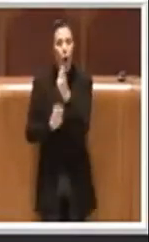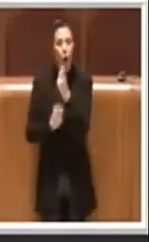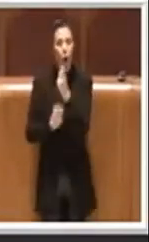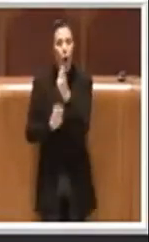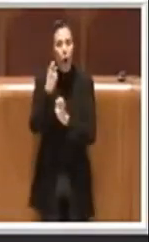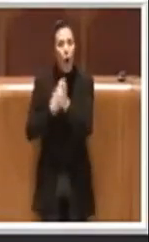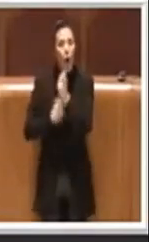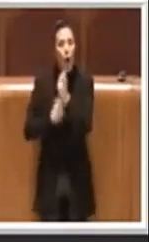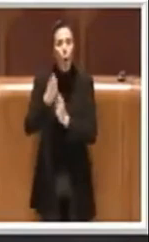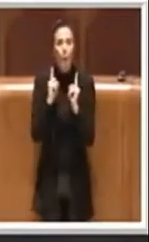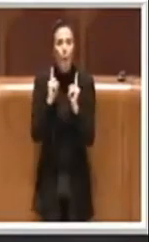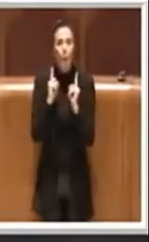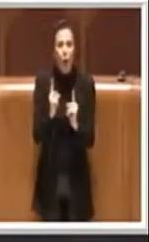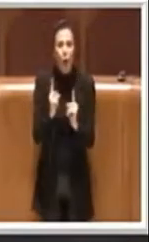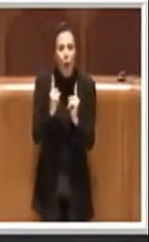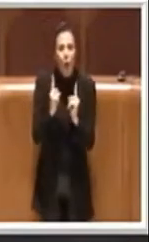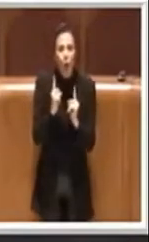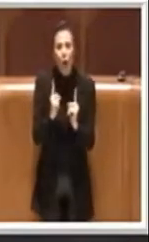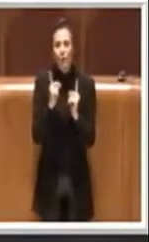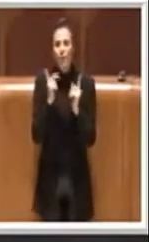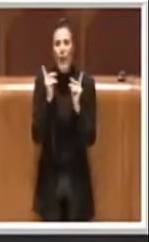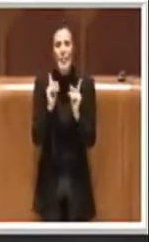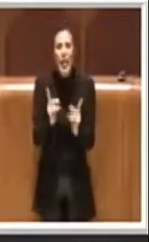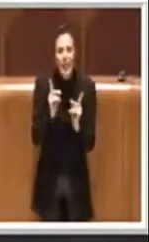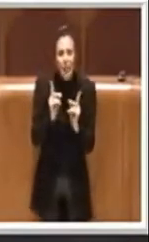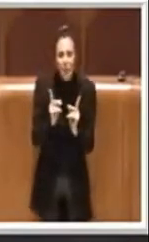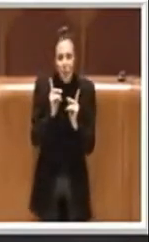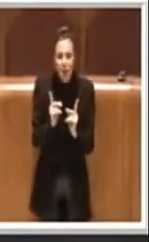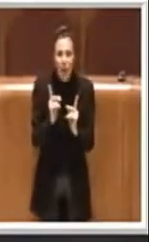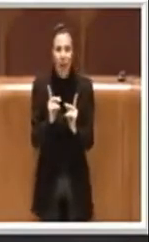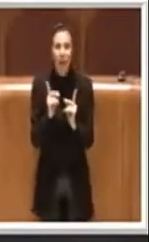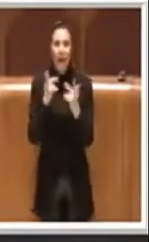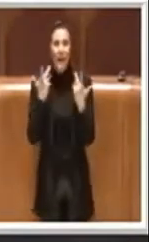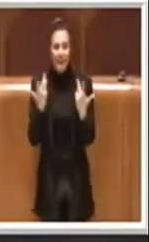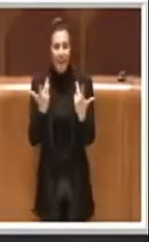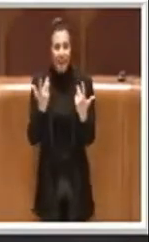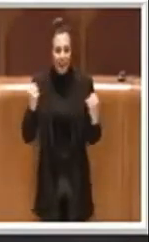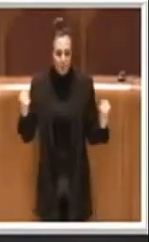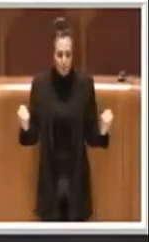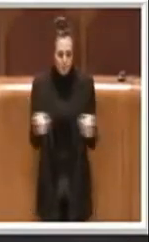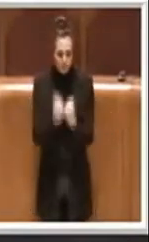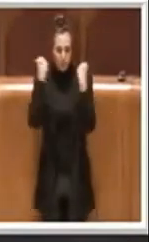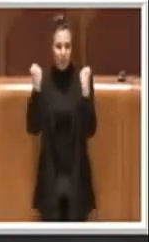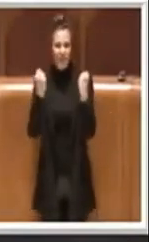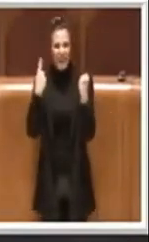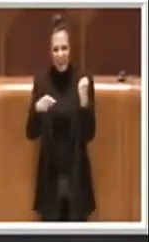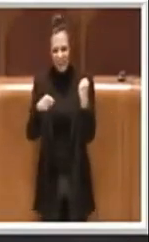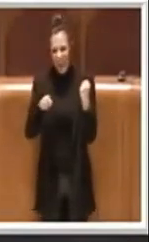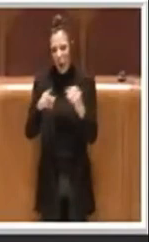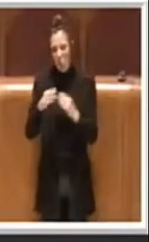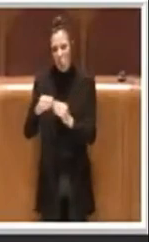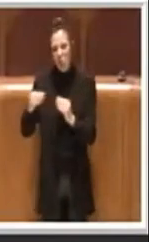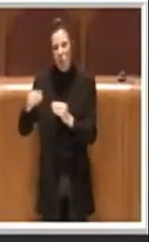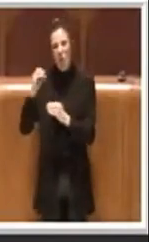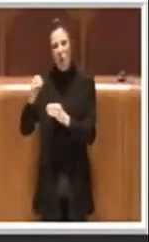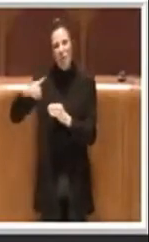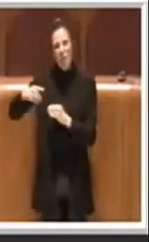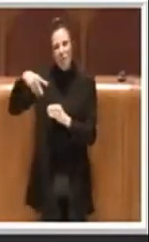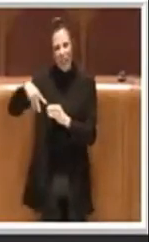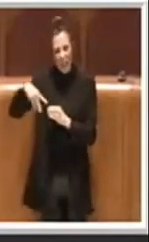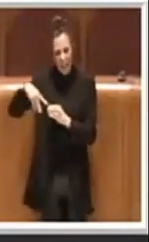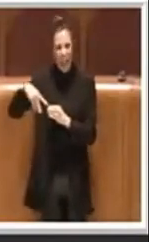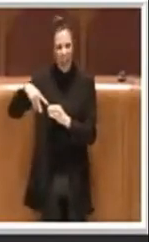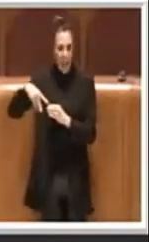biologico, comunque naturale, perciò ovviamente in contrasto con i prodotti OGM o comunque i prodotti